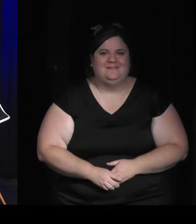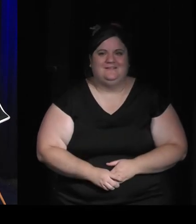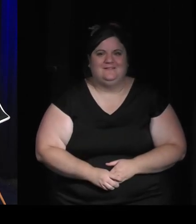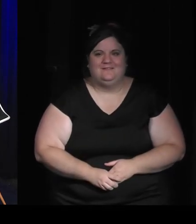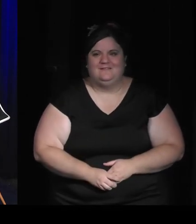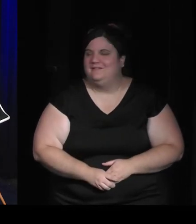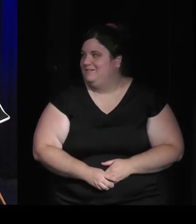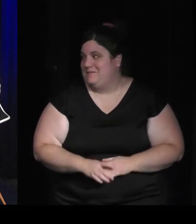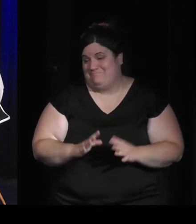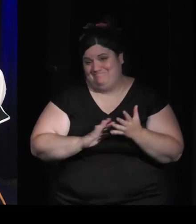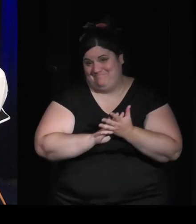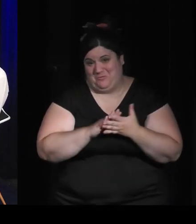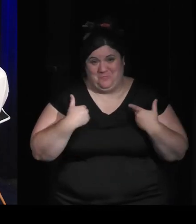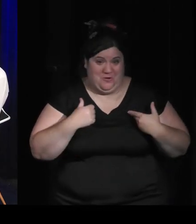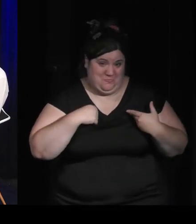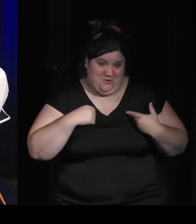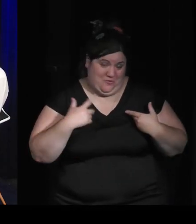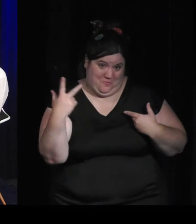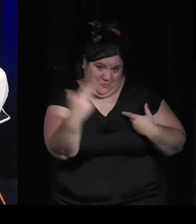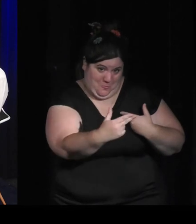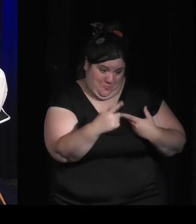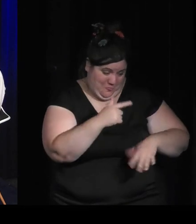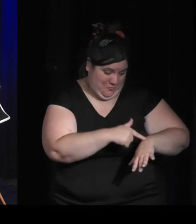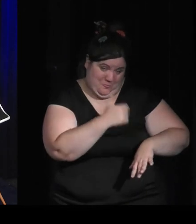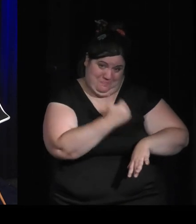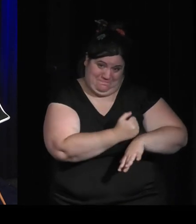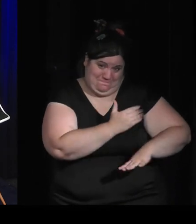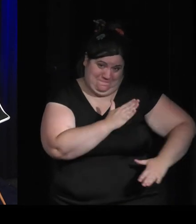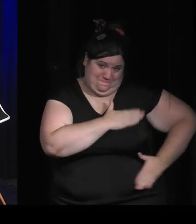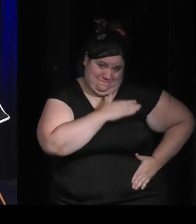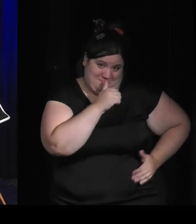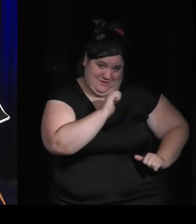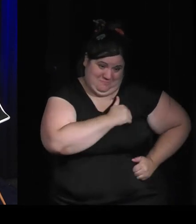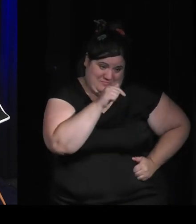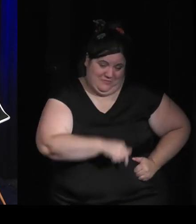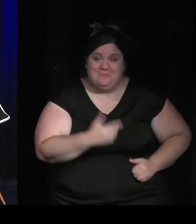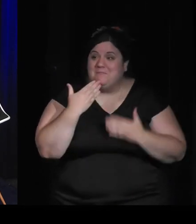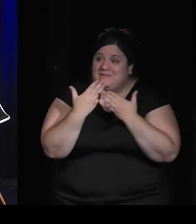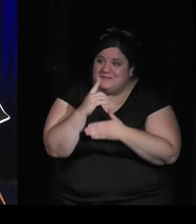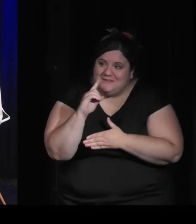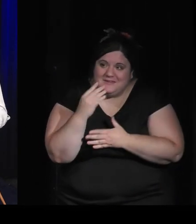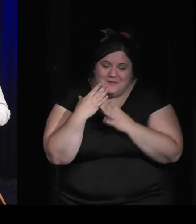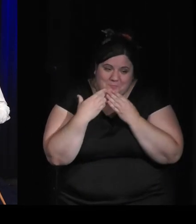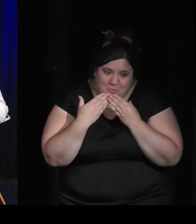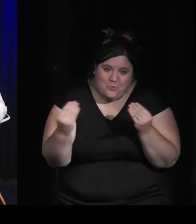je suis obligé d'être le méchant qui fait couper pour essayer de respecter le timing mais merci beaucoup merci à tous les trois